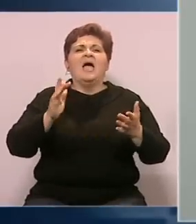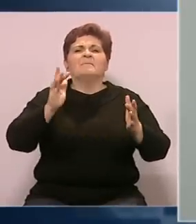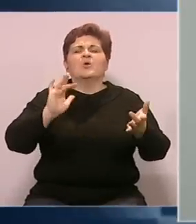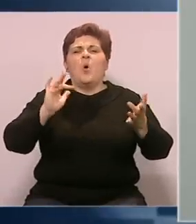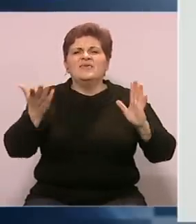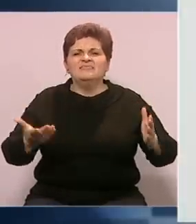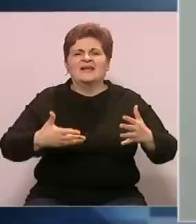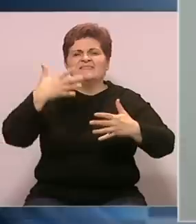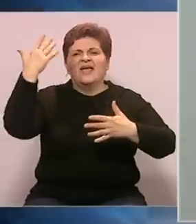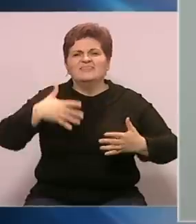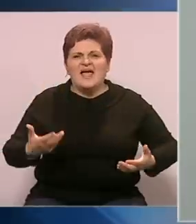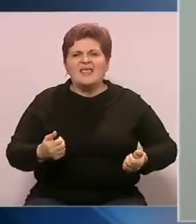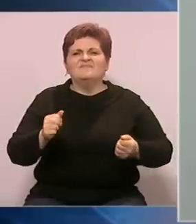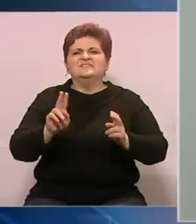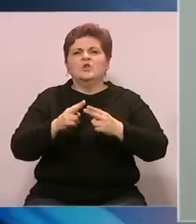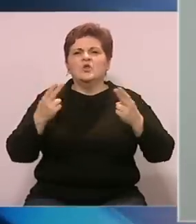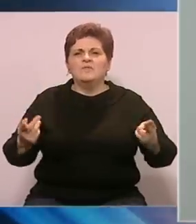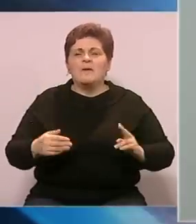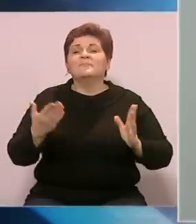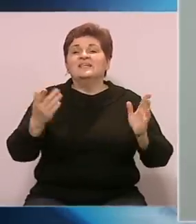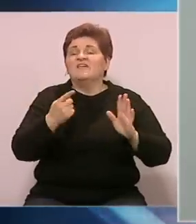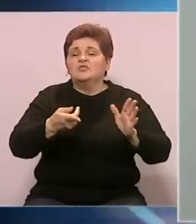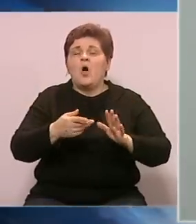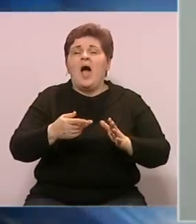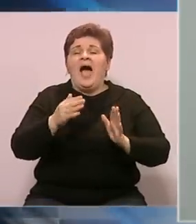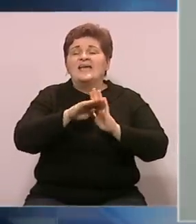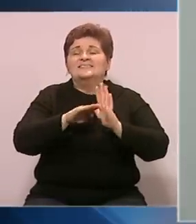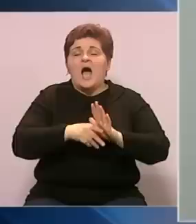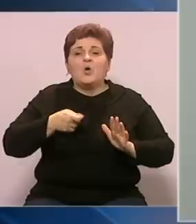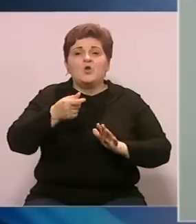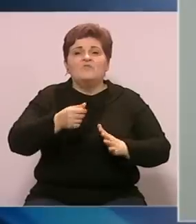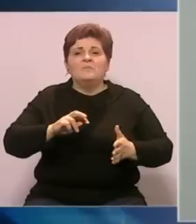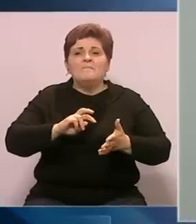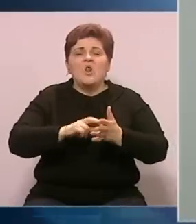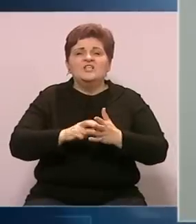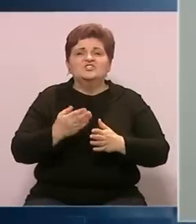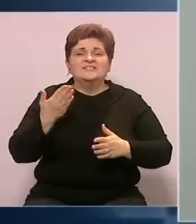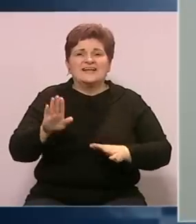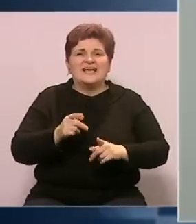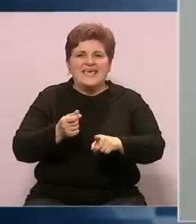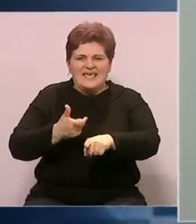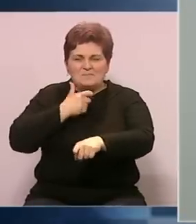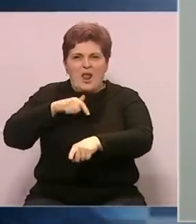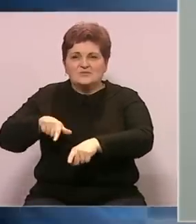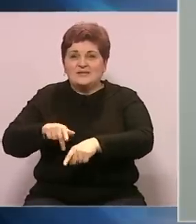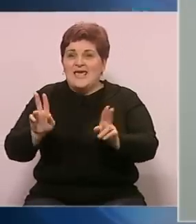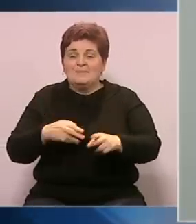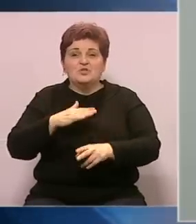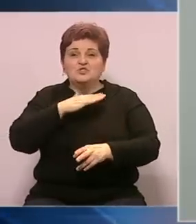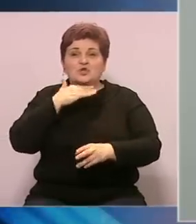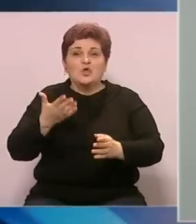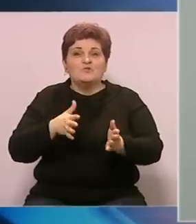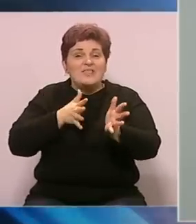Dakle, sve ovo je dokazivo. Nažalo, zakon o finansiranju političkih partija je zaista zastario. Ne omogućava dovoljnu